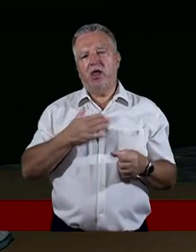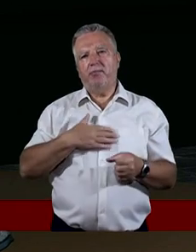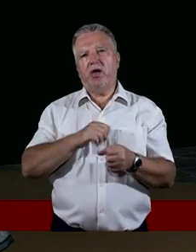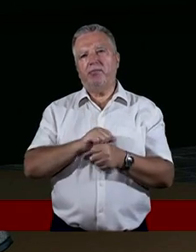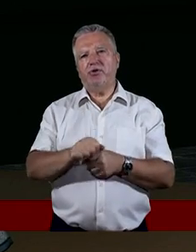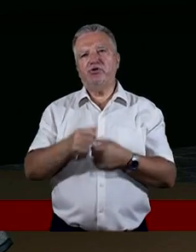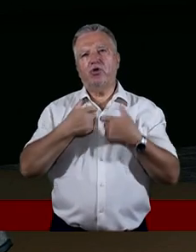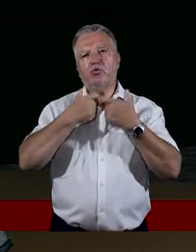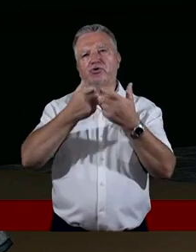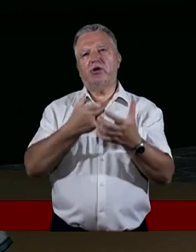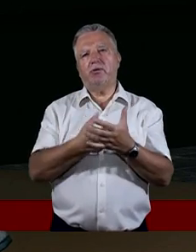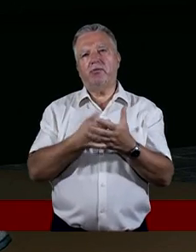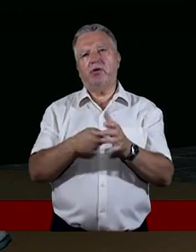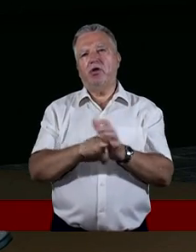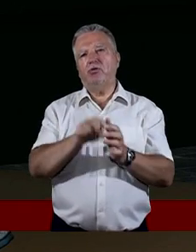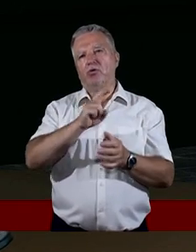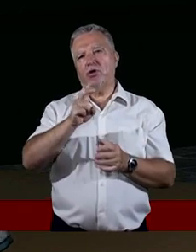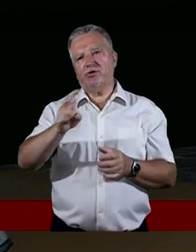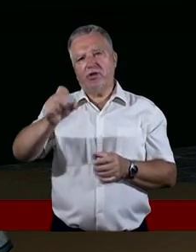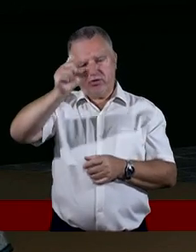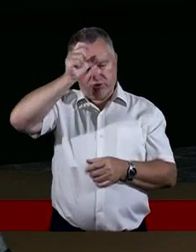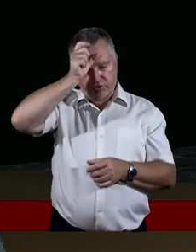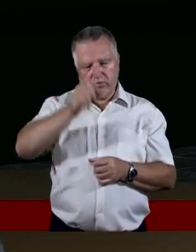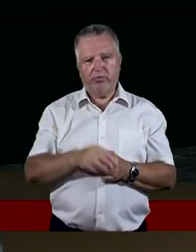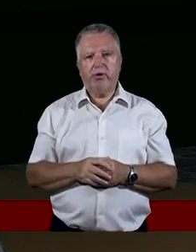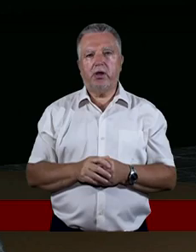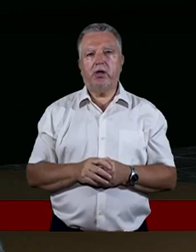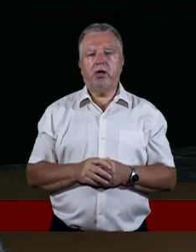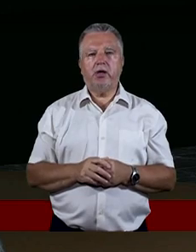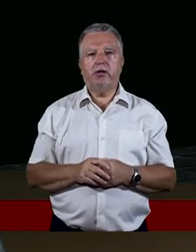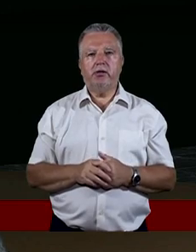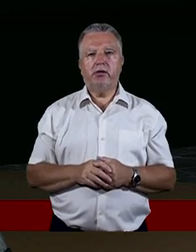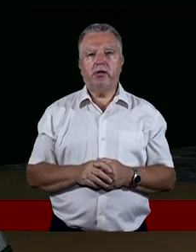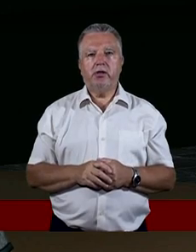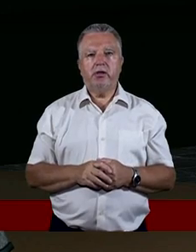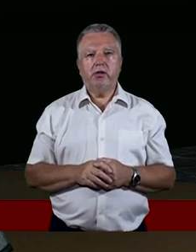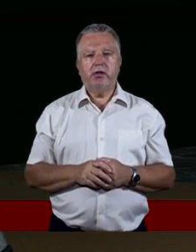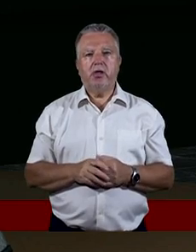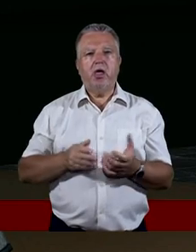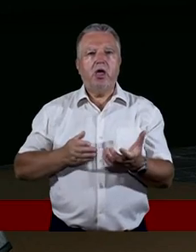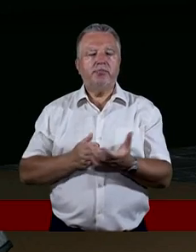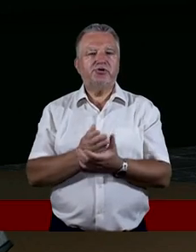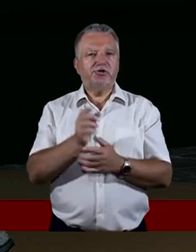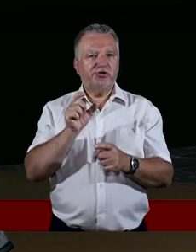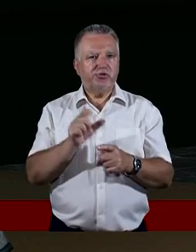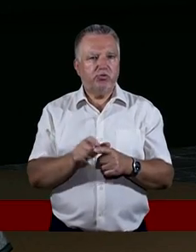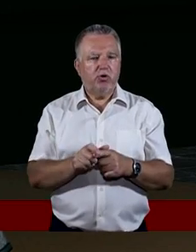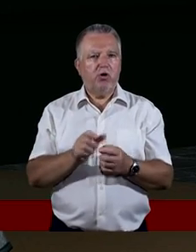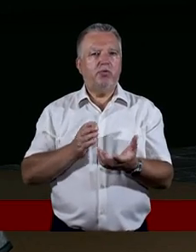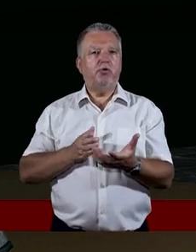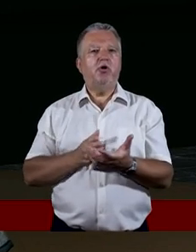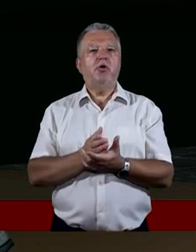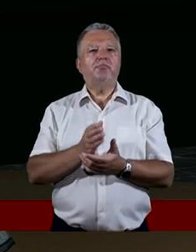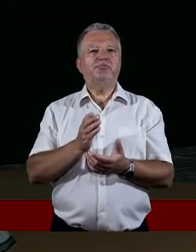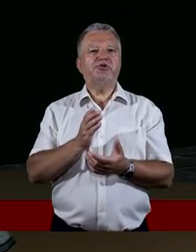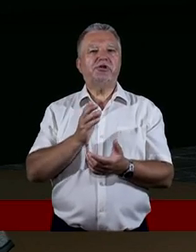W każdej chwili do każdego człowieka. Nauczy nas tylko różnej formy ewangelizacji. Przez Słowo, przez dawanie